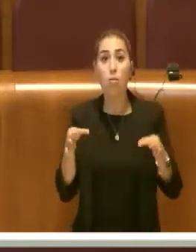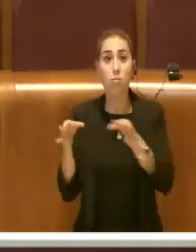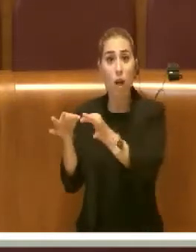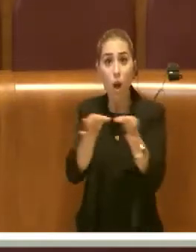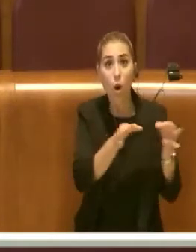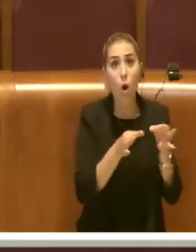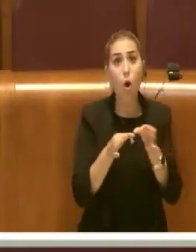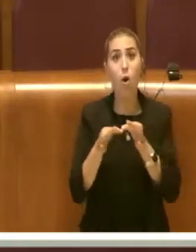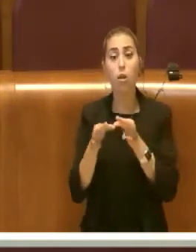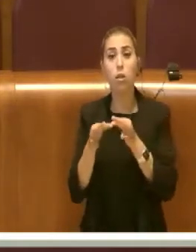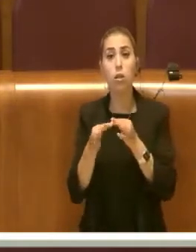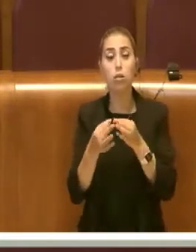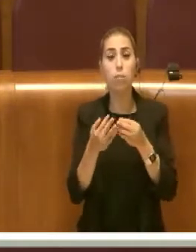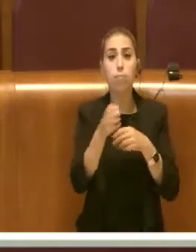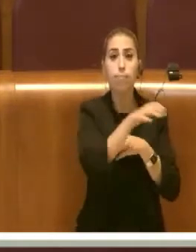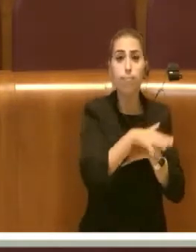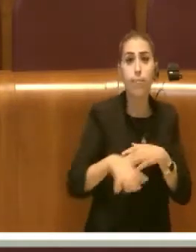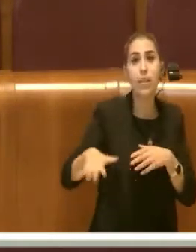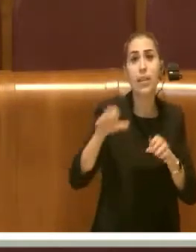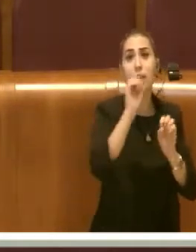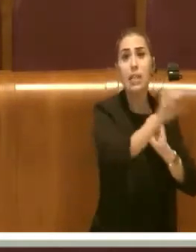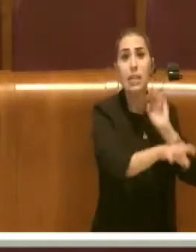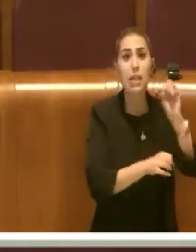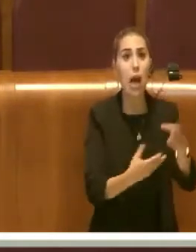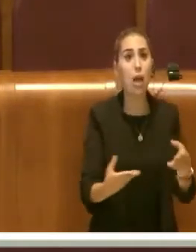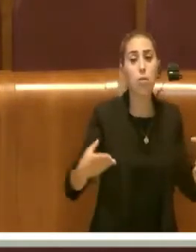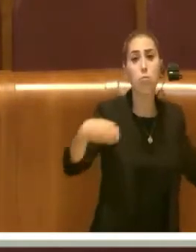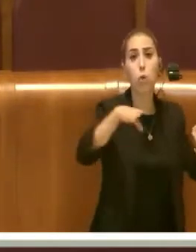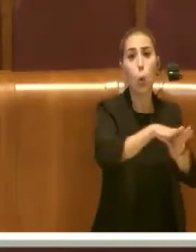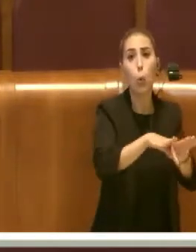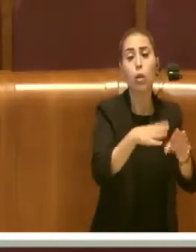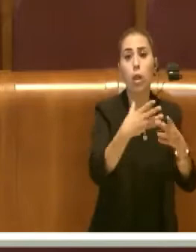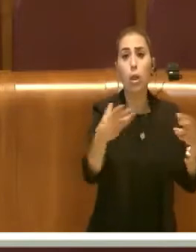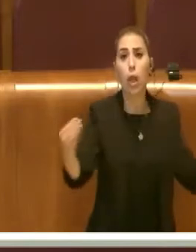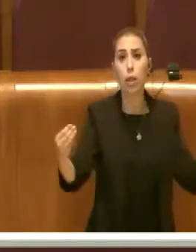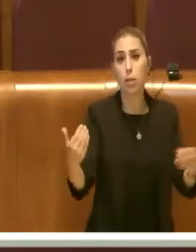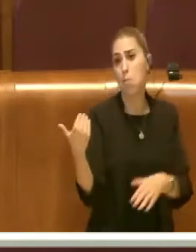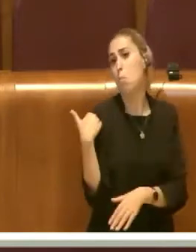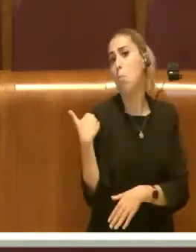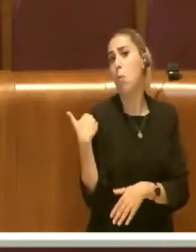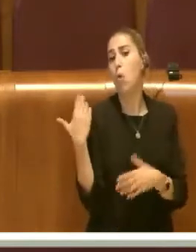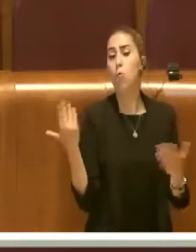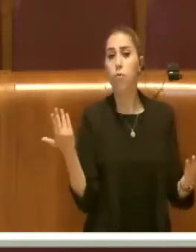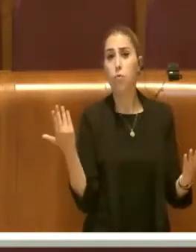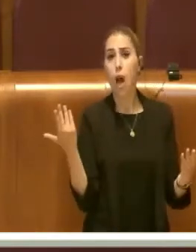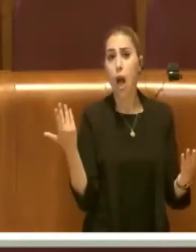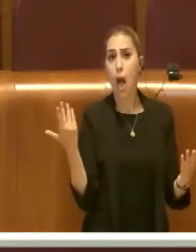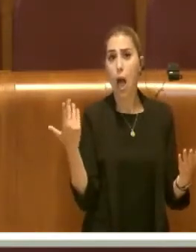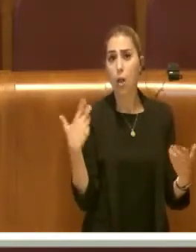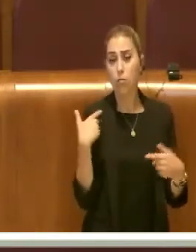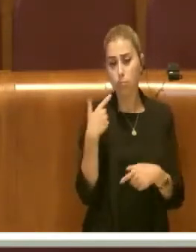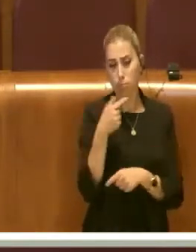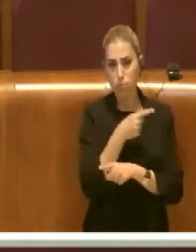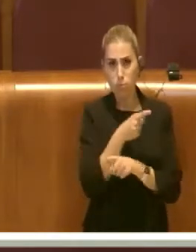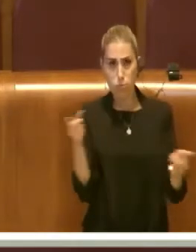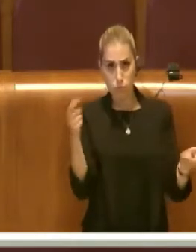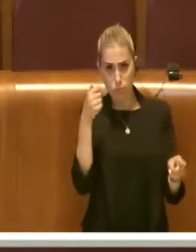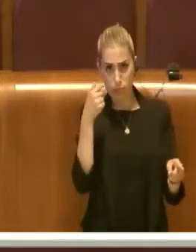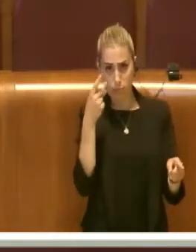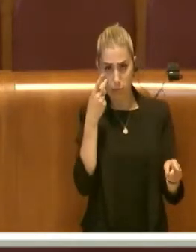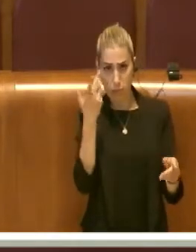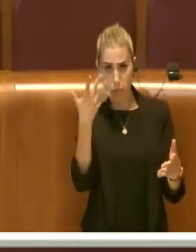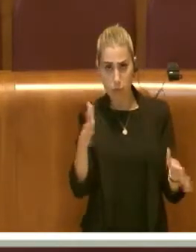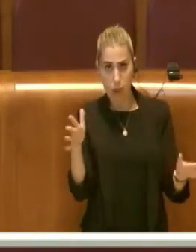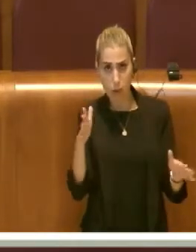discariche senza trovare alternative, è recente i fatti che sono alla